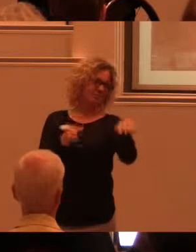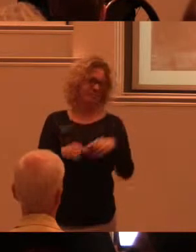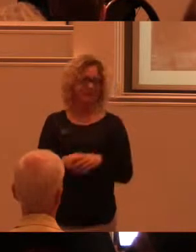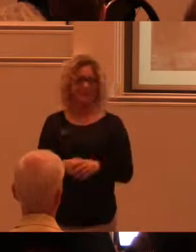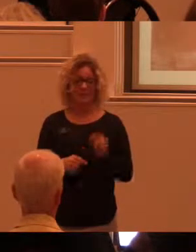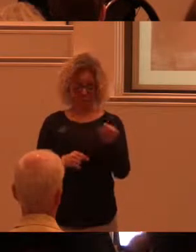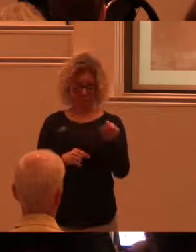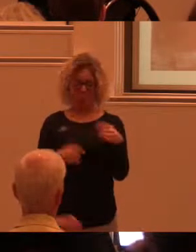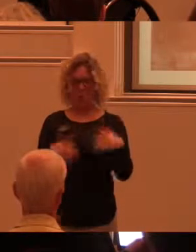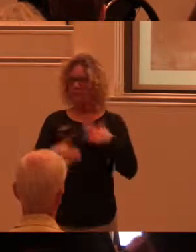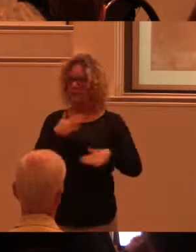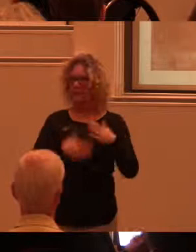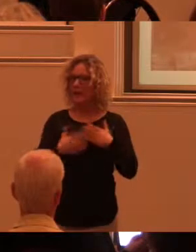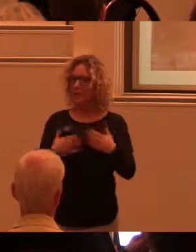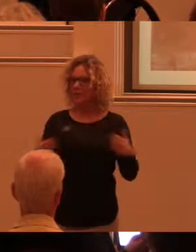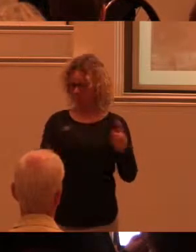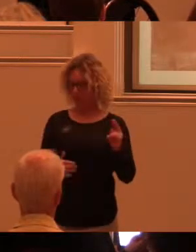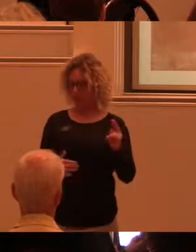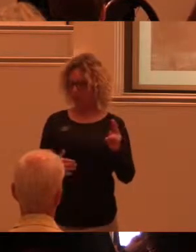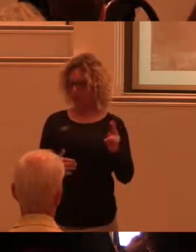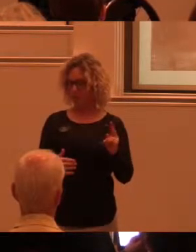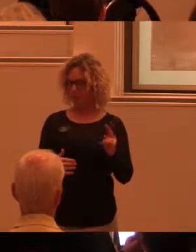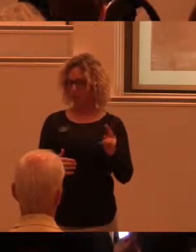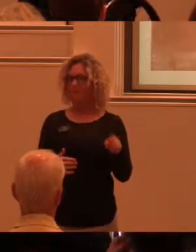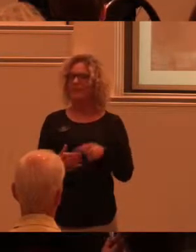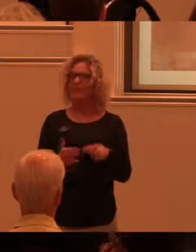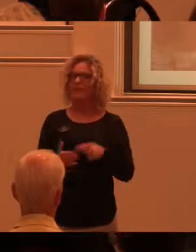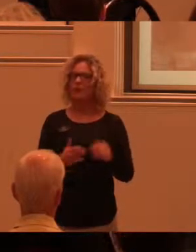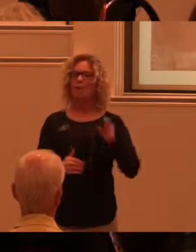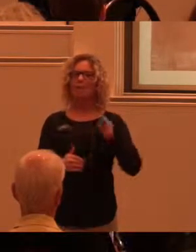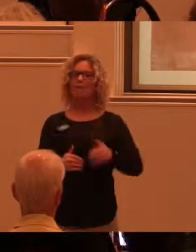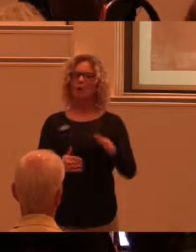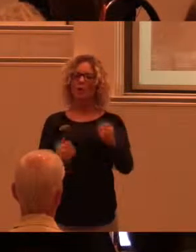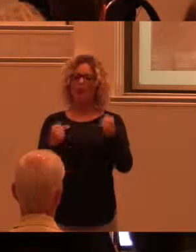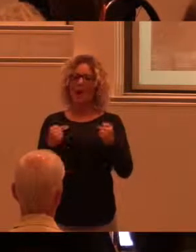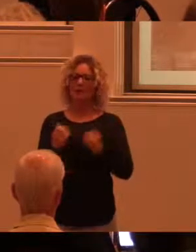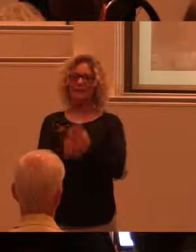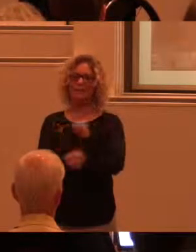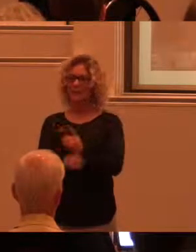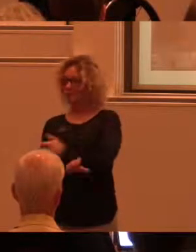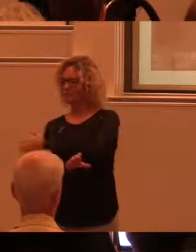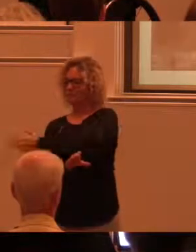Där finns en jätteintressant utställning just nu. Som heter Kvinnors makt genom tiderna.